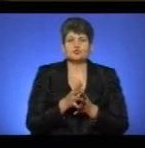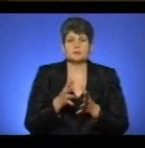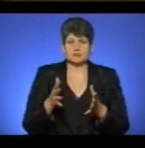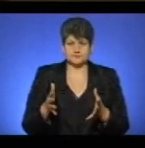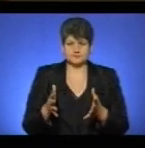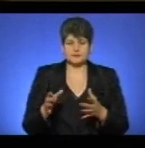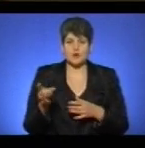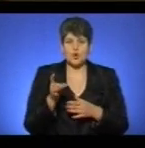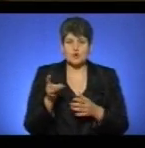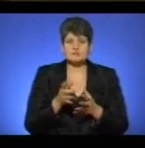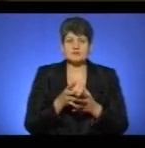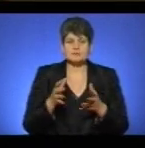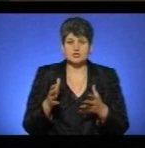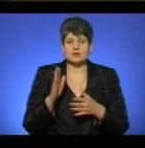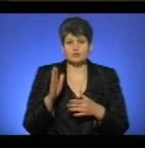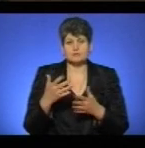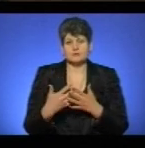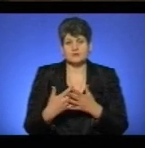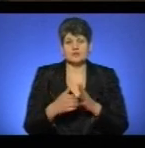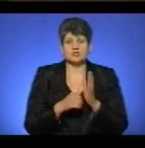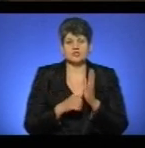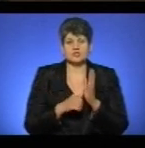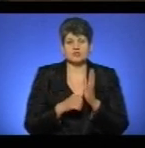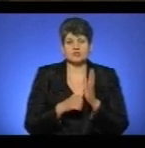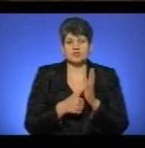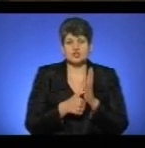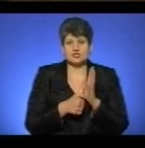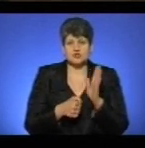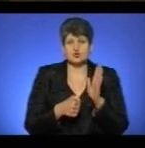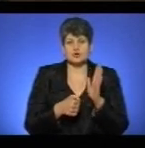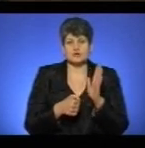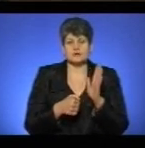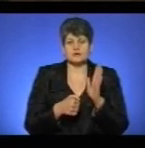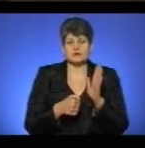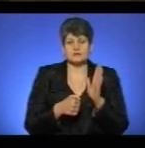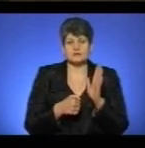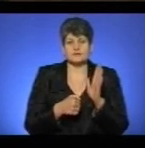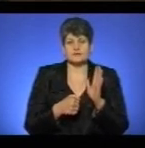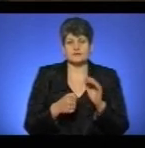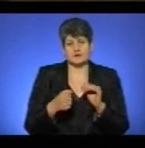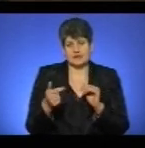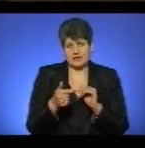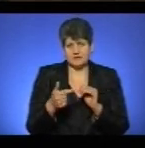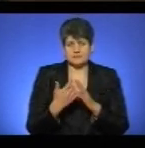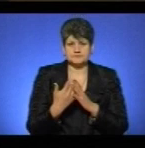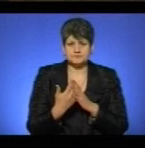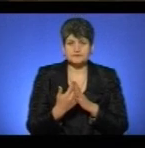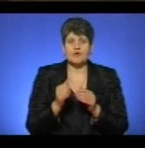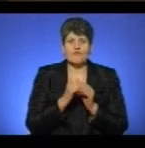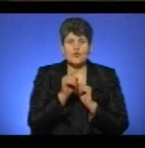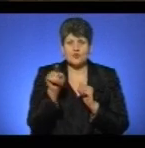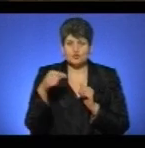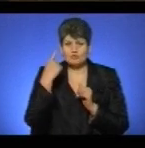Розмір збільшення становитиме близько 680 гривень. Знову ж таки, в кожному